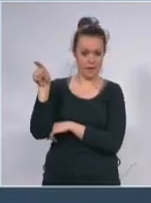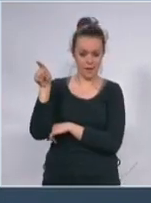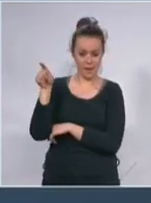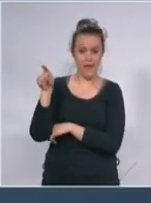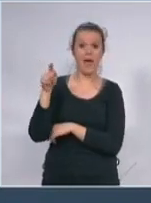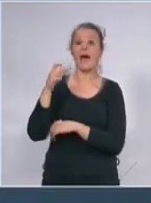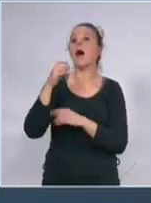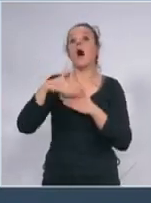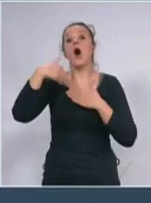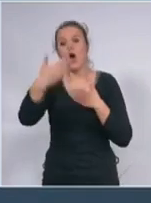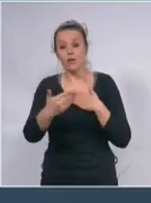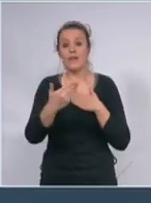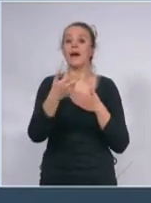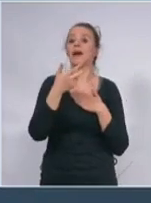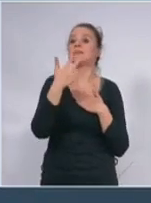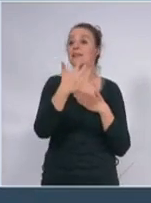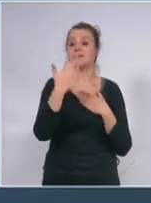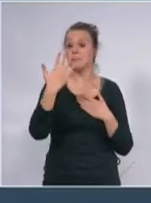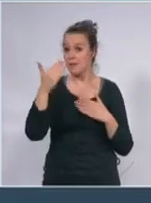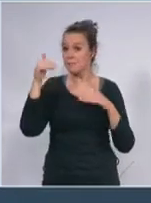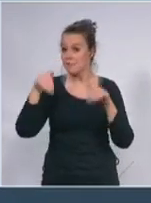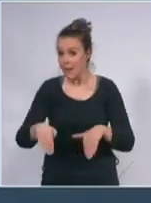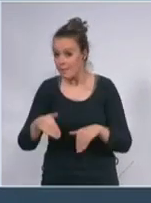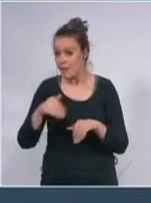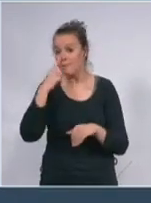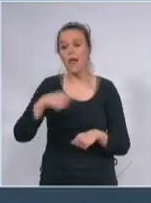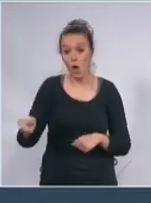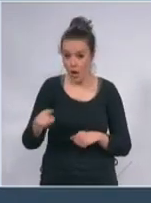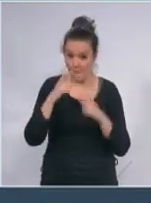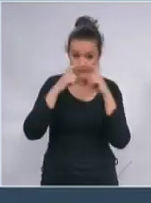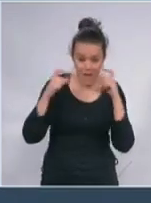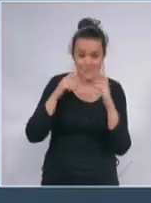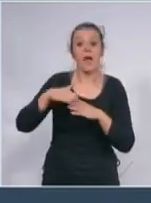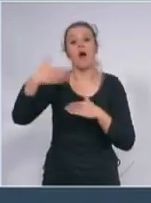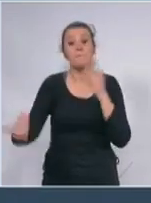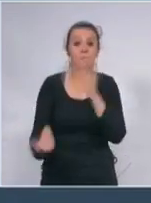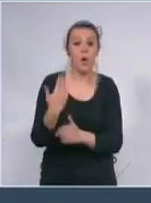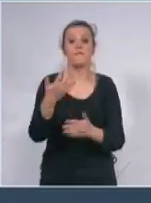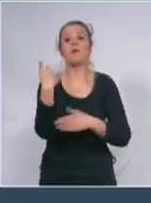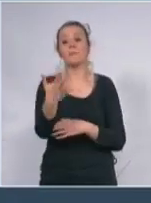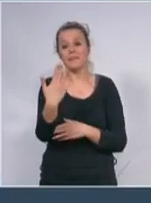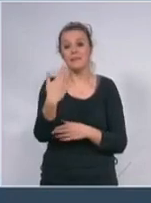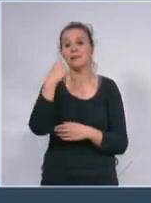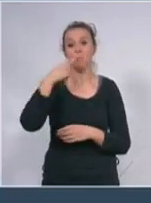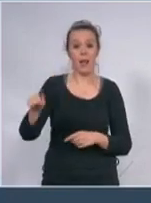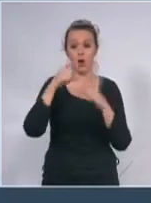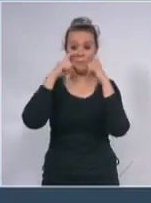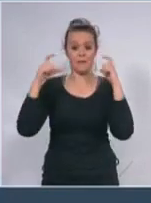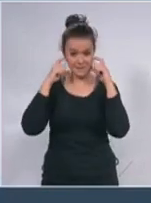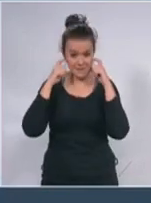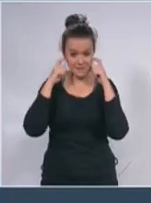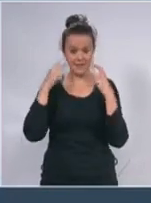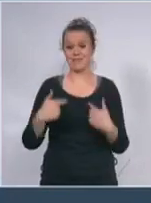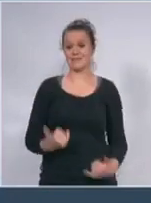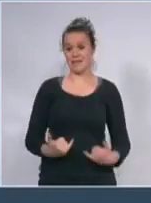35 miliona maske da znate pa još 50 miliona maske mi u ovom trenutku radimo na razvijenju proizvodnja za maske u